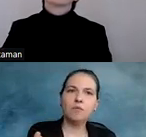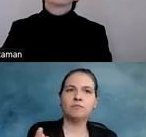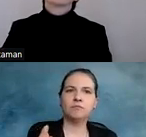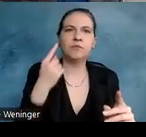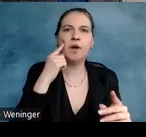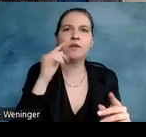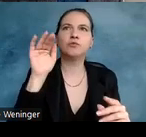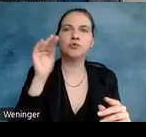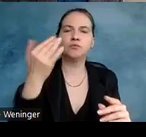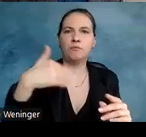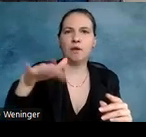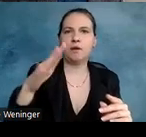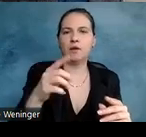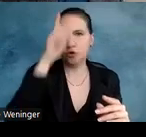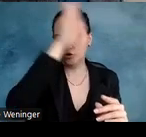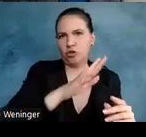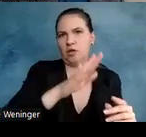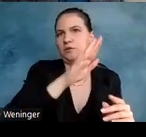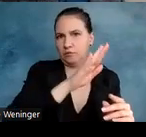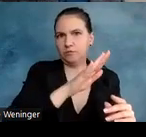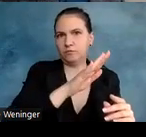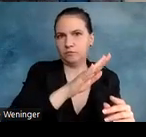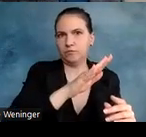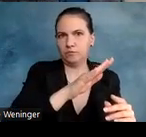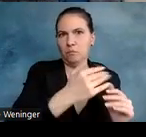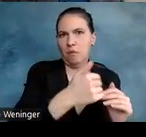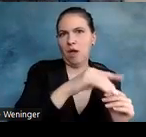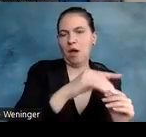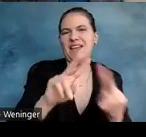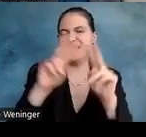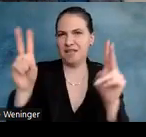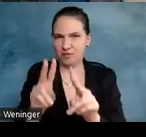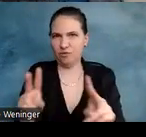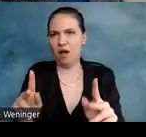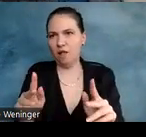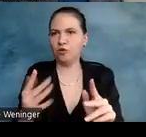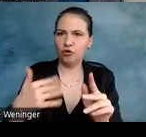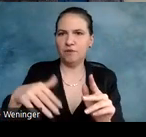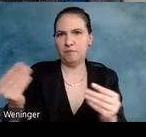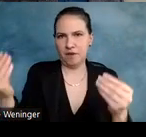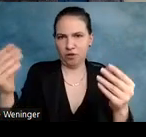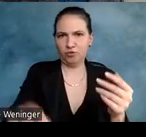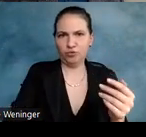Auf deutscher Seite glaube ich schon mehr. International muss da noch ein bisschen mehr aufgerollt werden bei EPUB 3.